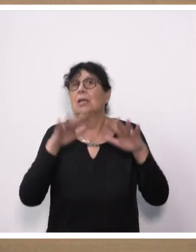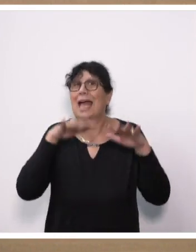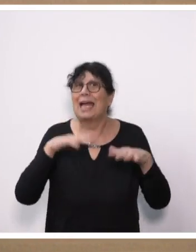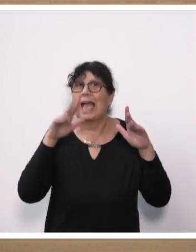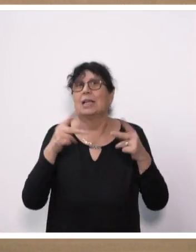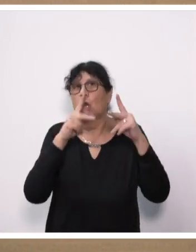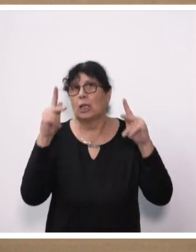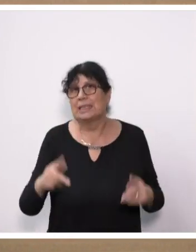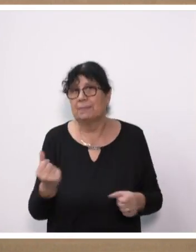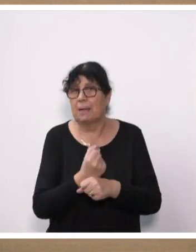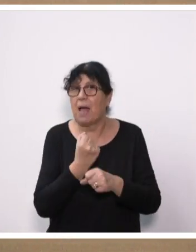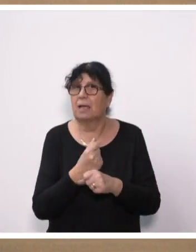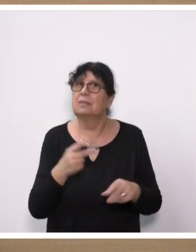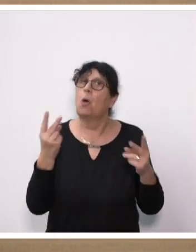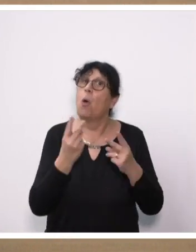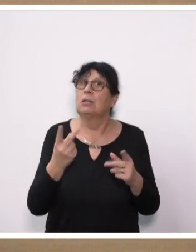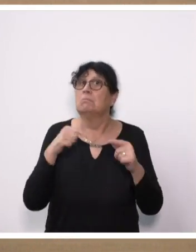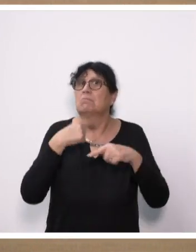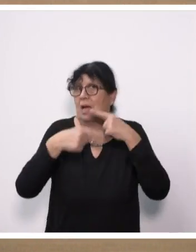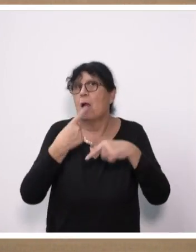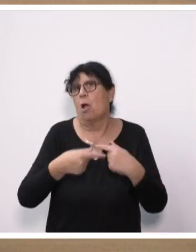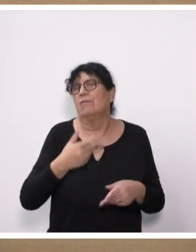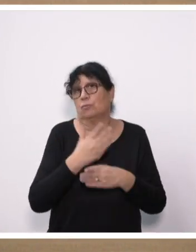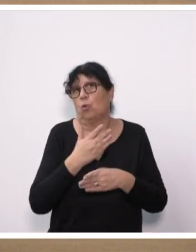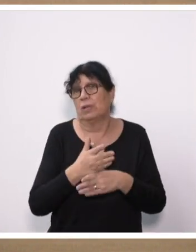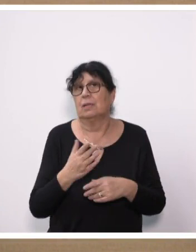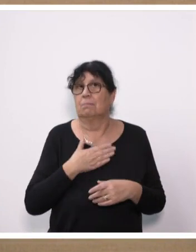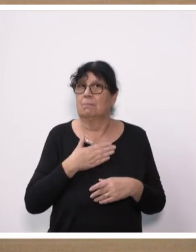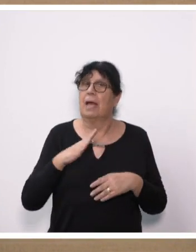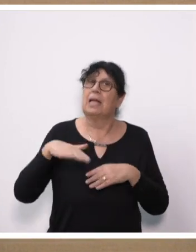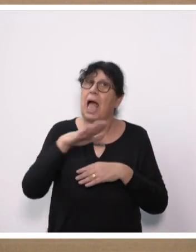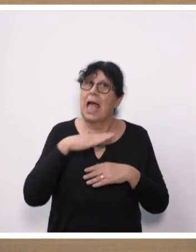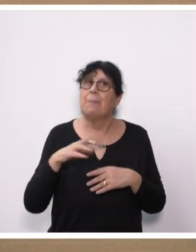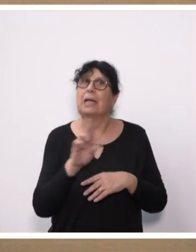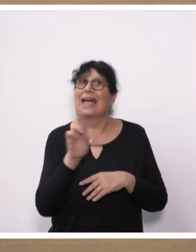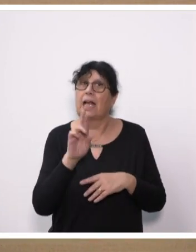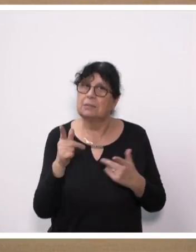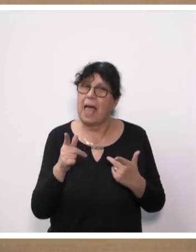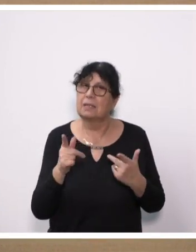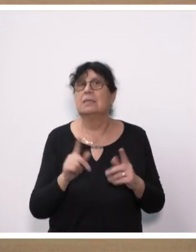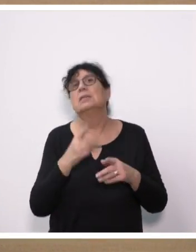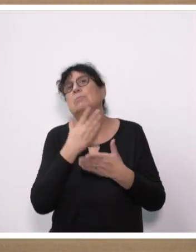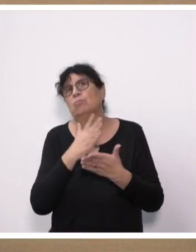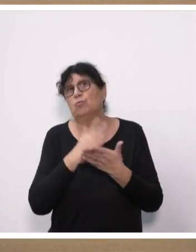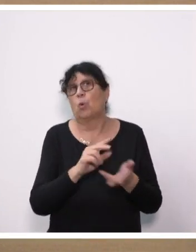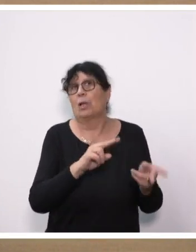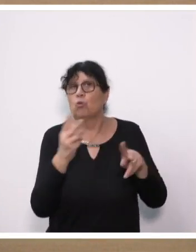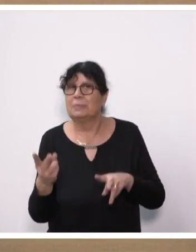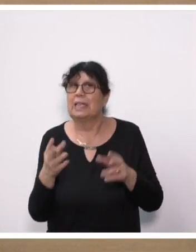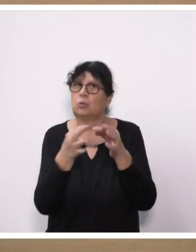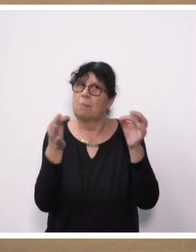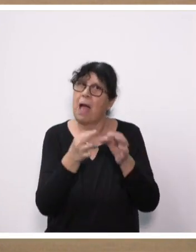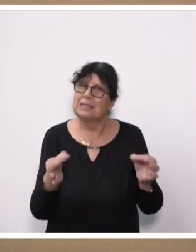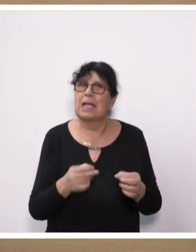bzw. sie sind mit der Erstellung befasst. Meine Heimatkommune Riegelsberg ist beispielsweise schon an der Umsetzung von Maßnahmen